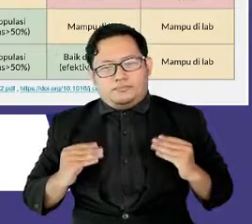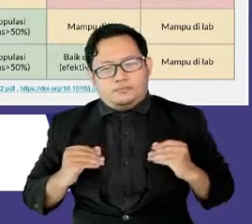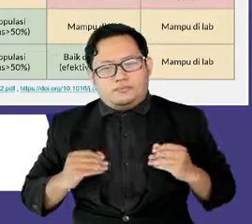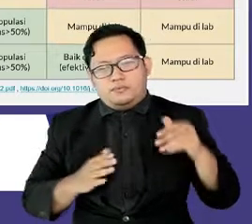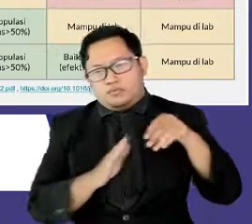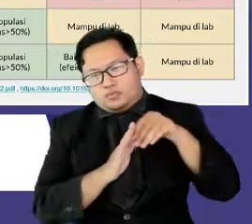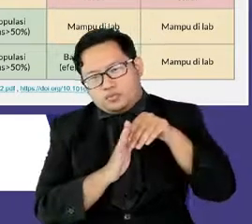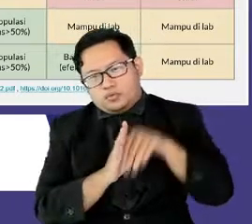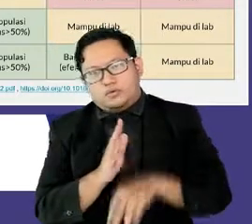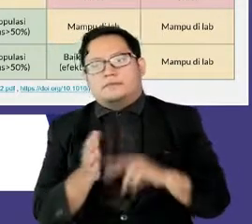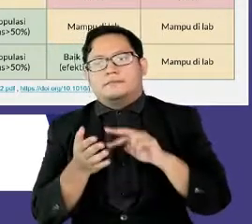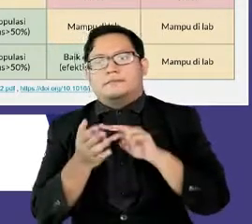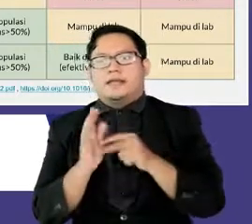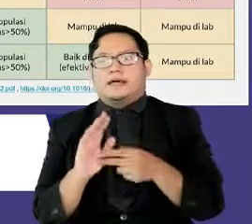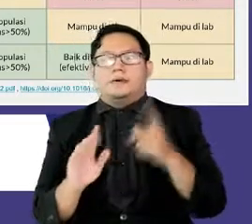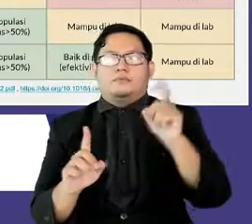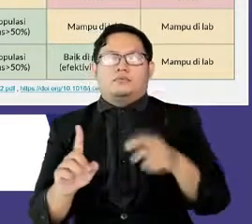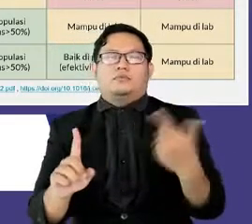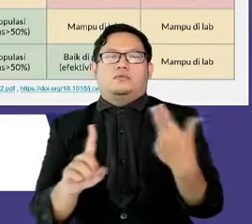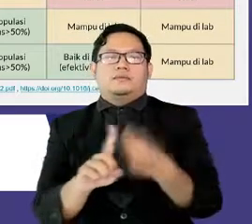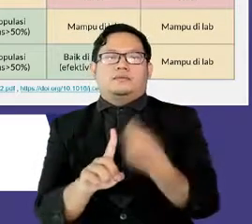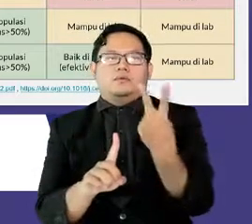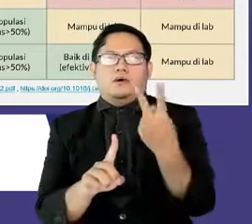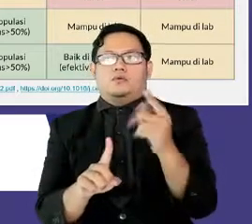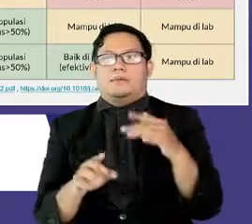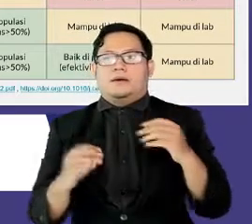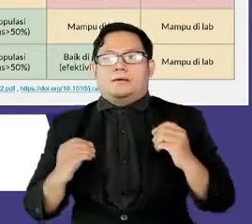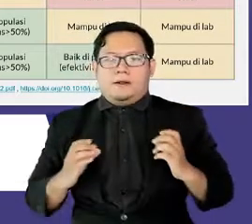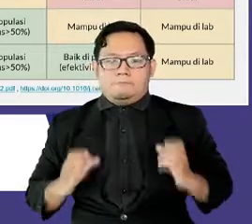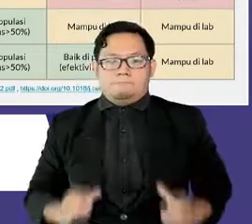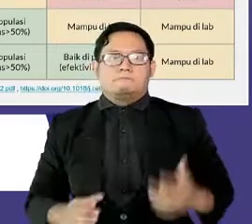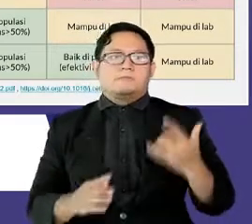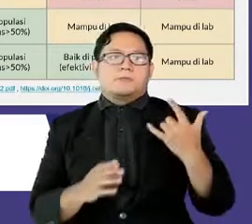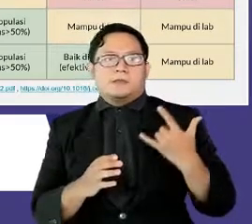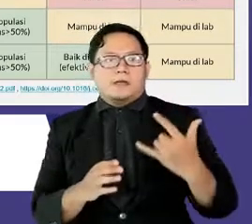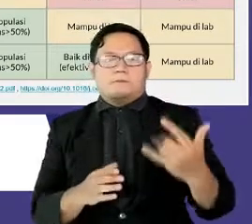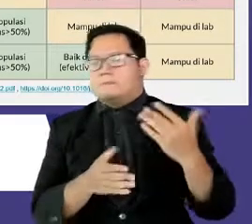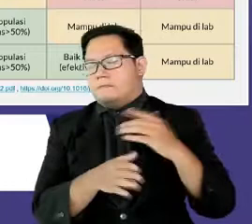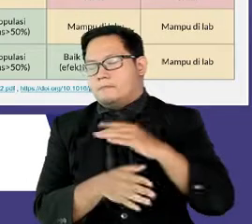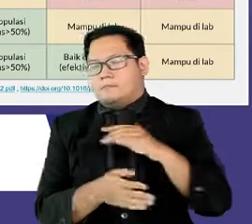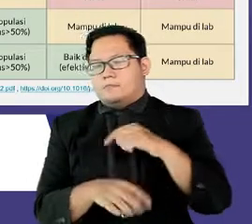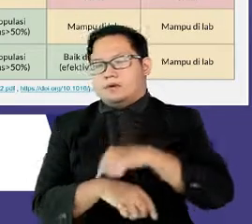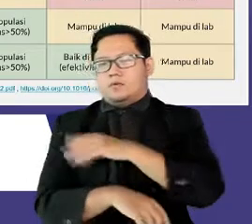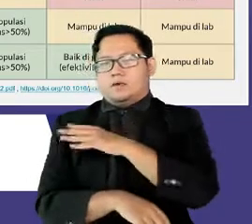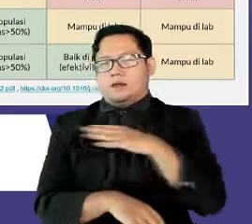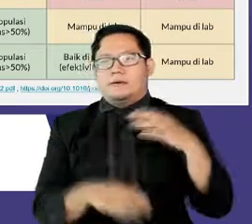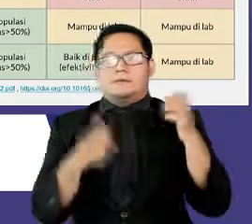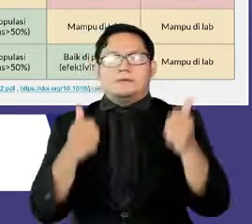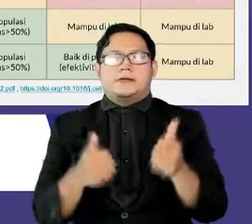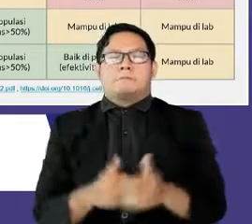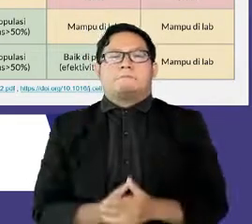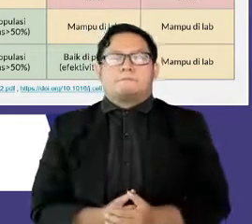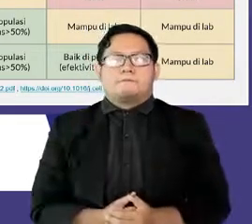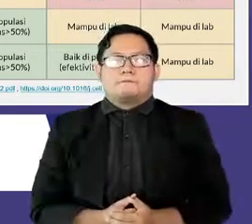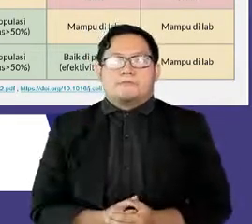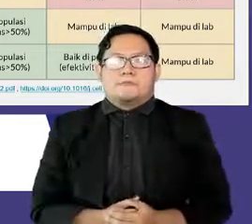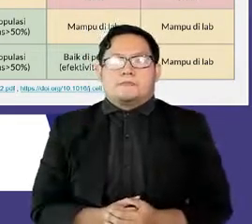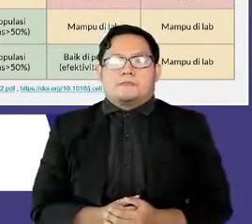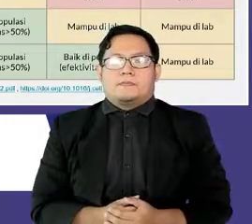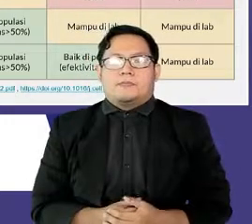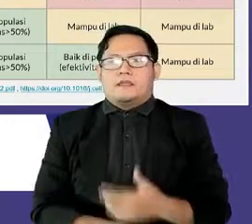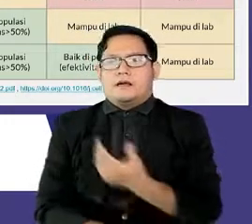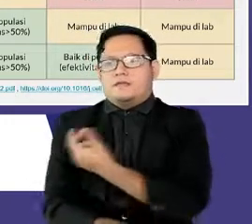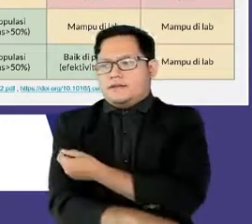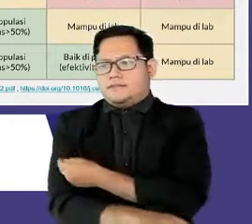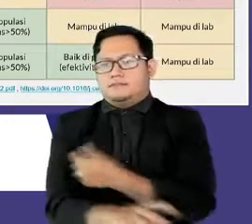terbentuk dengan optimal dan bertahan dalam waktu yang lebih panjang. Vaksin yang telah disuntikkan masih